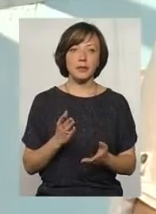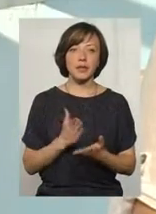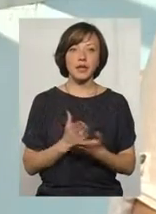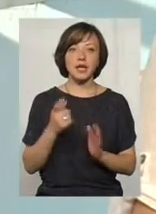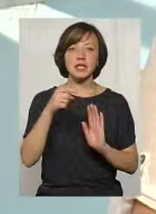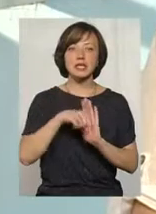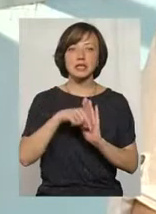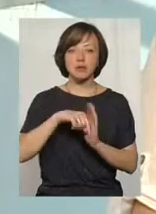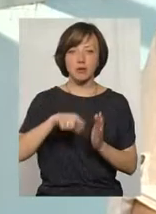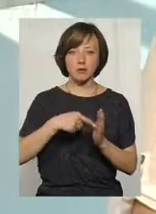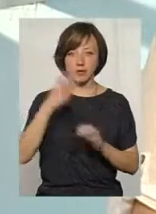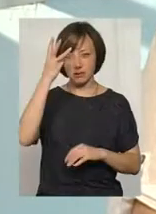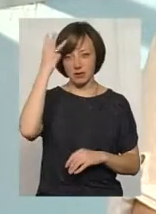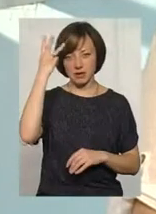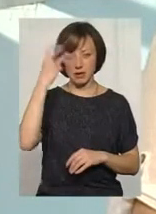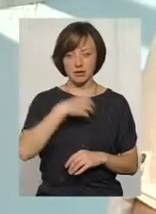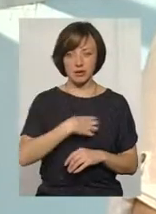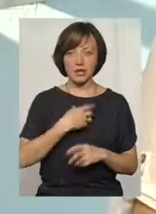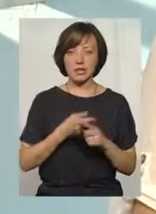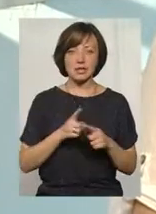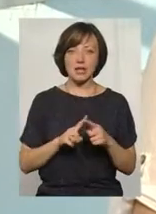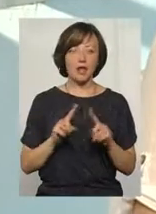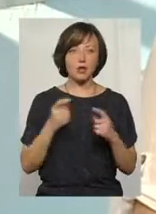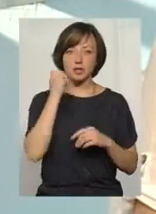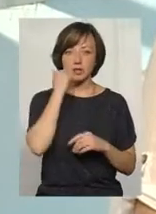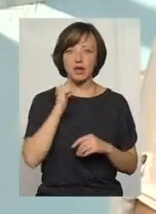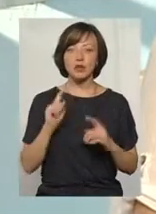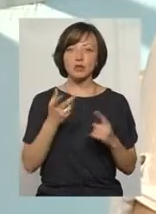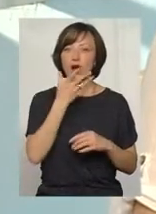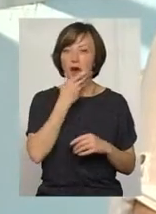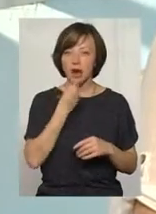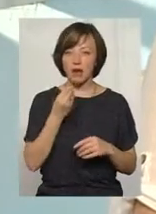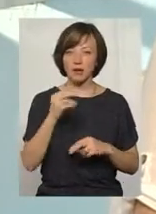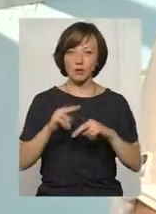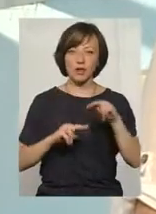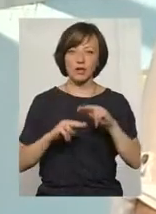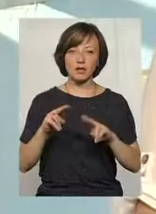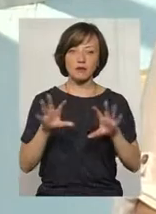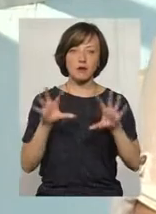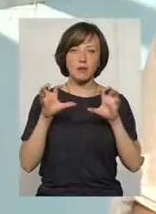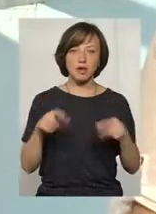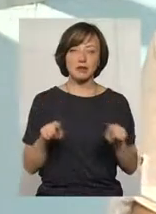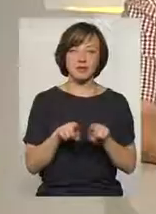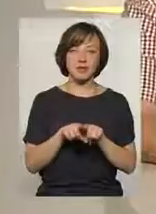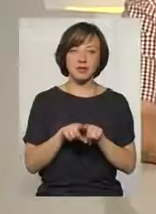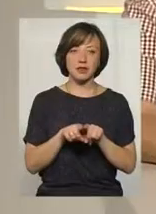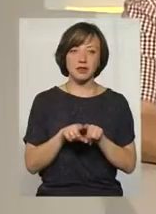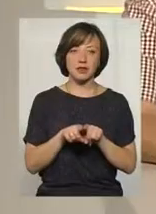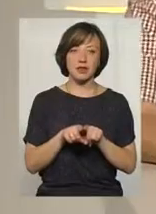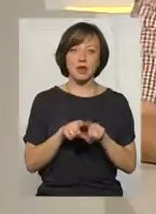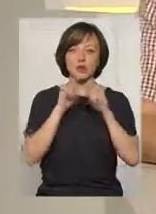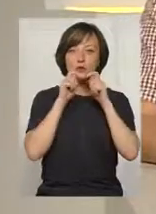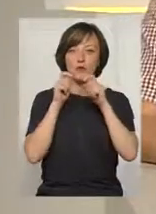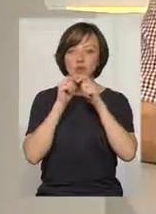символом міста Хмельницького. Це не дуже стара, але дуже гарна будівля. Навіть якщо взяти сувенірну